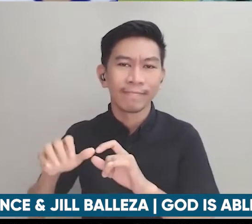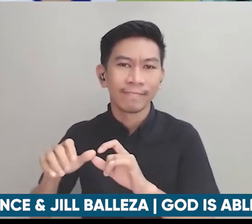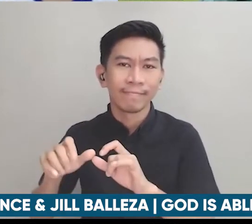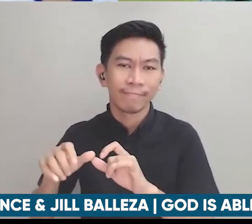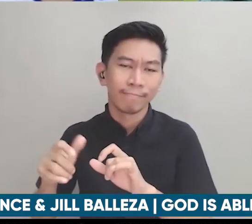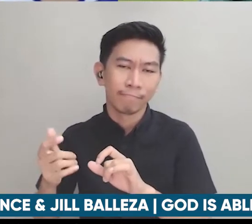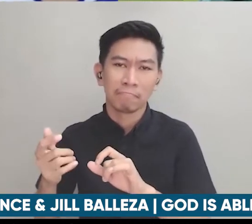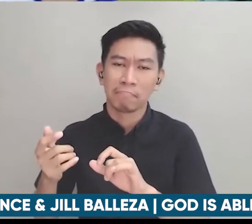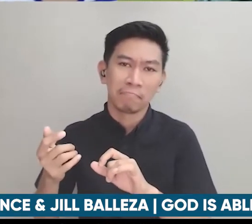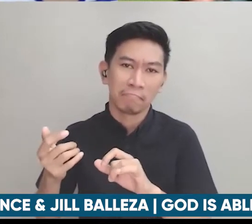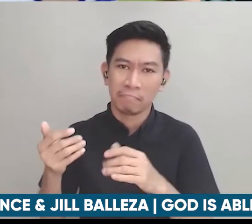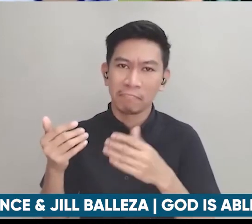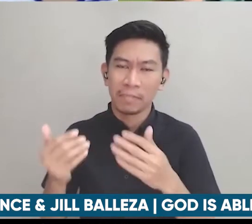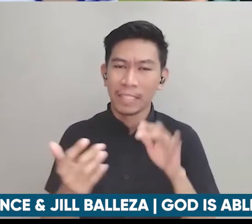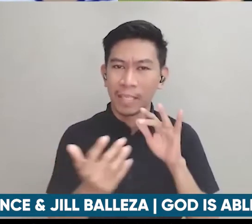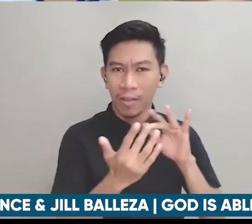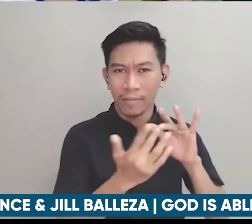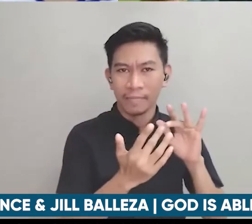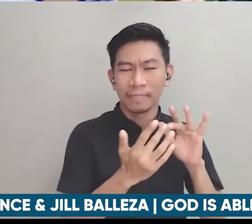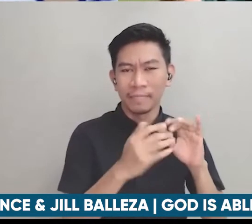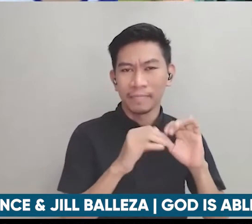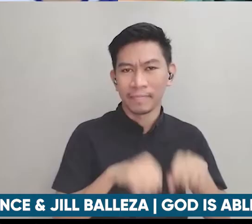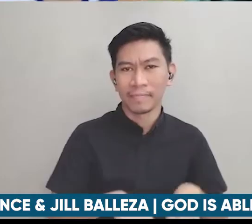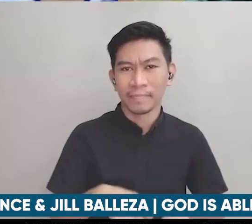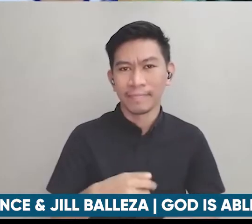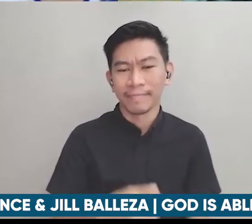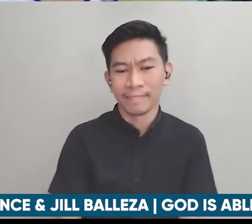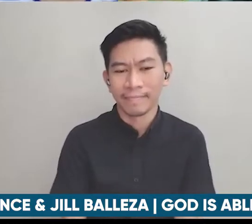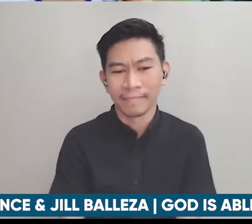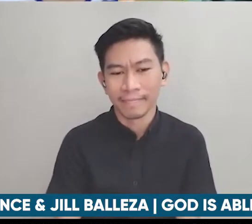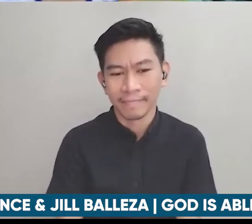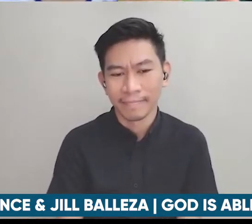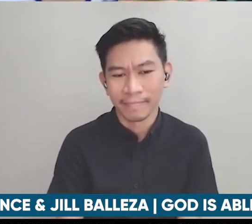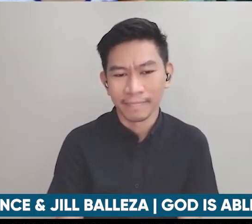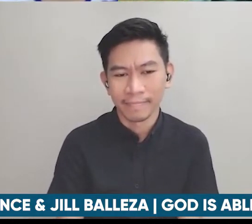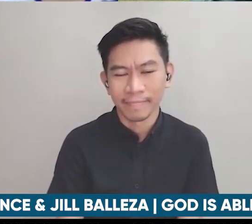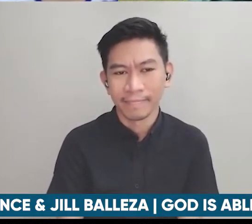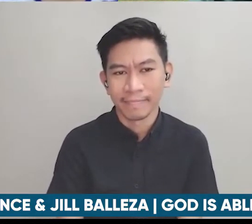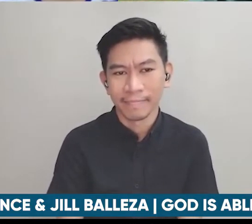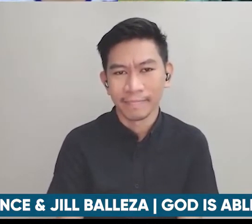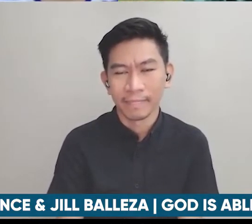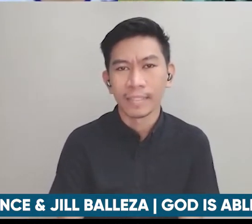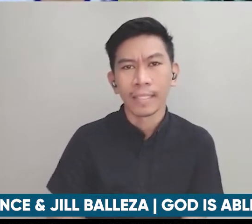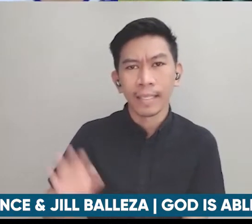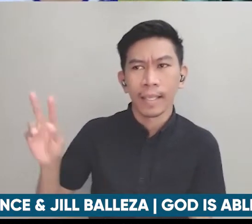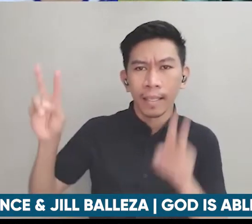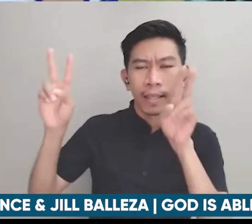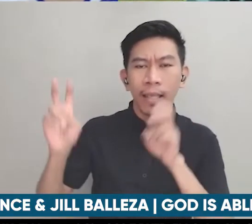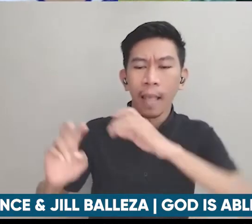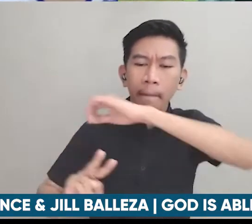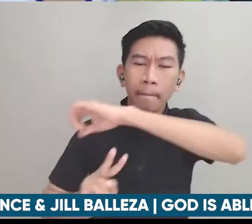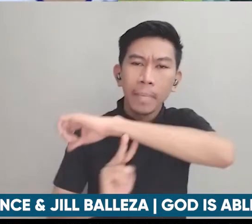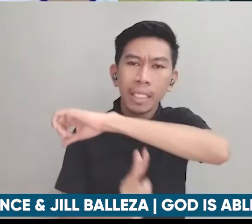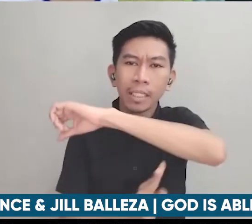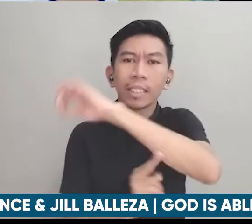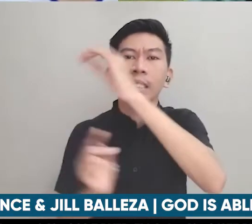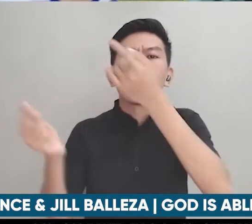mag-contact mag-usap po tayo so ano po yung bridging event po na ito just a quick description ano po ba mangyayari